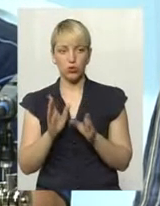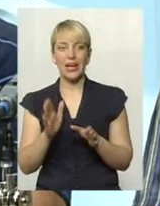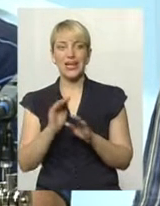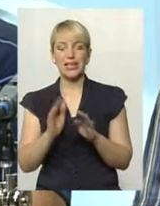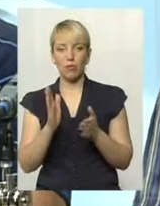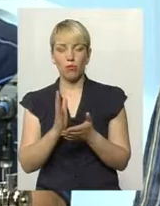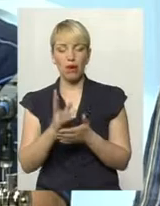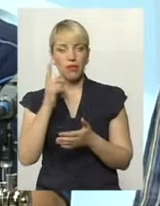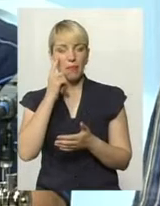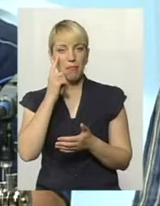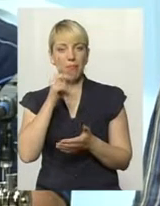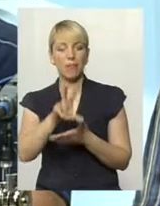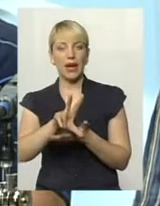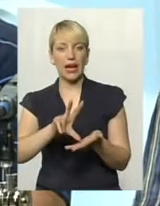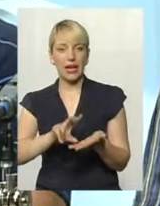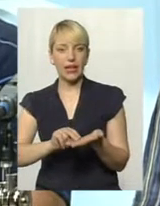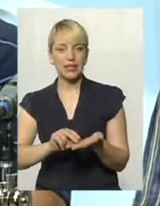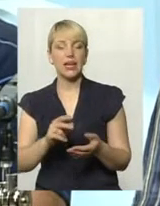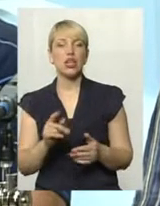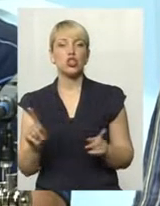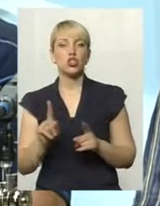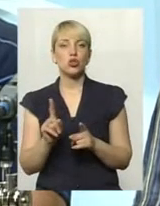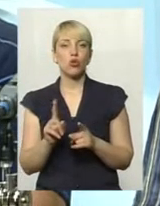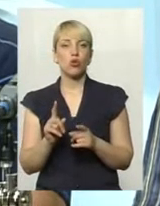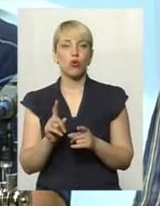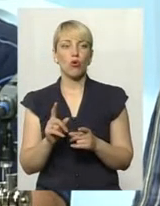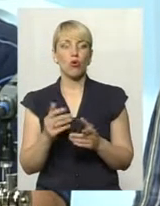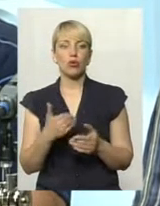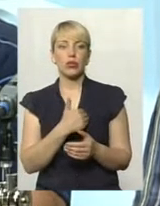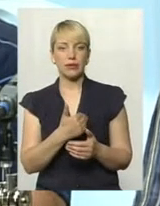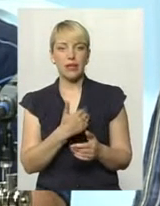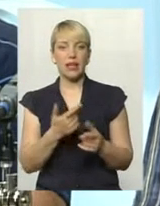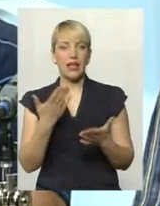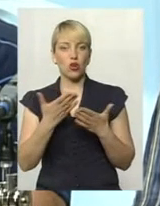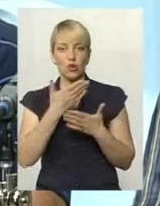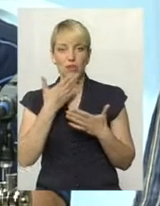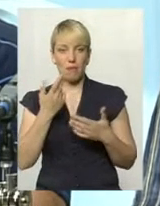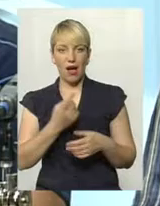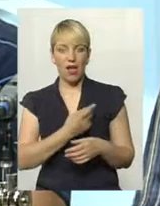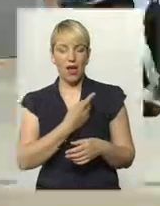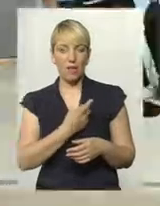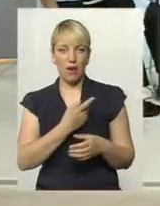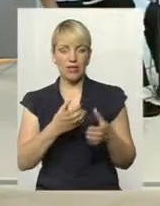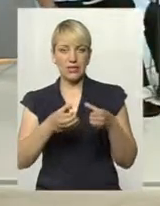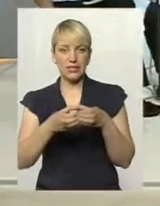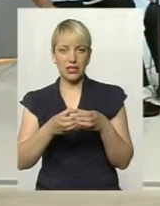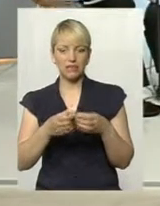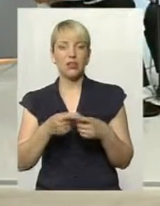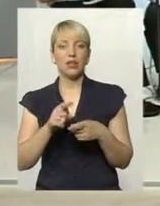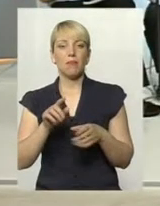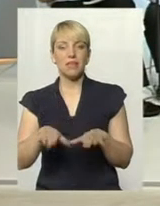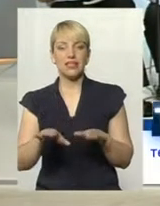мати наглядний приклад, до чого тягнутися. Тому що, якщо немає команди майстрів місцевої, тому важко